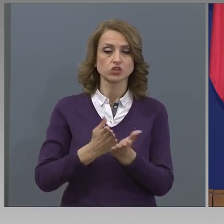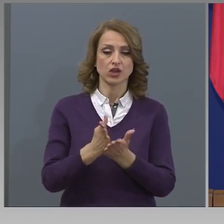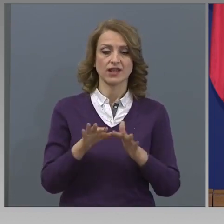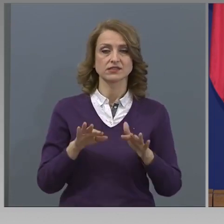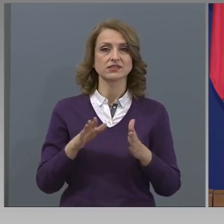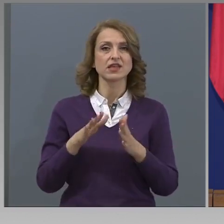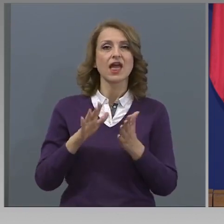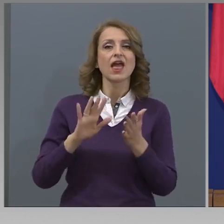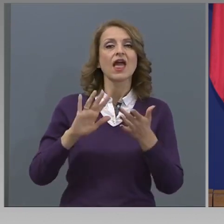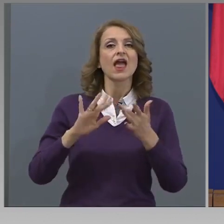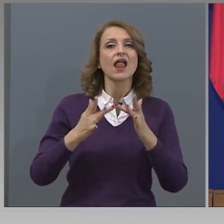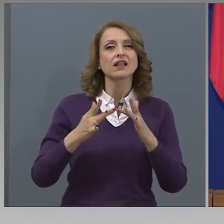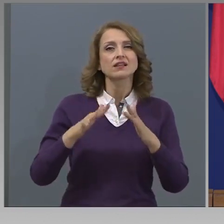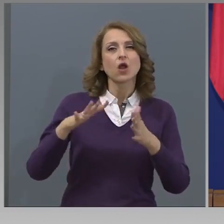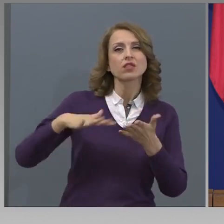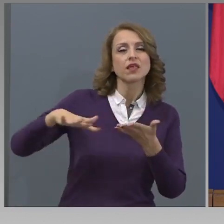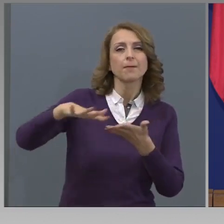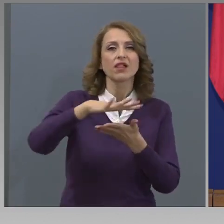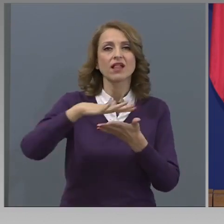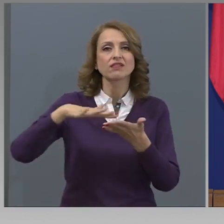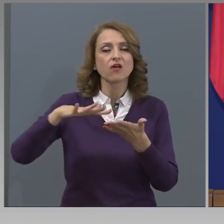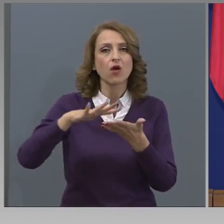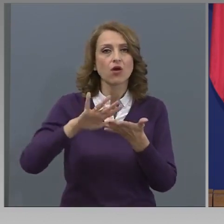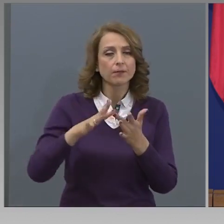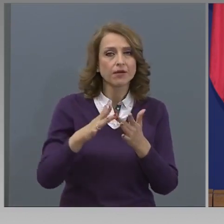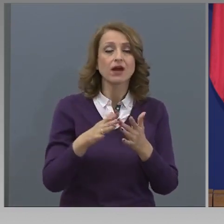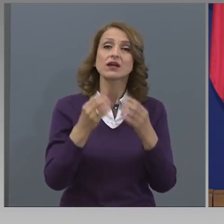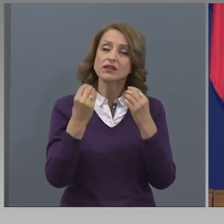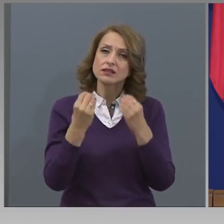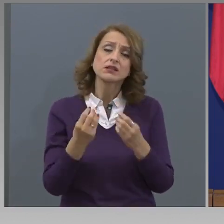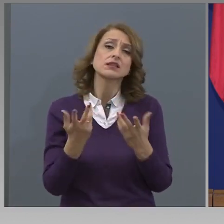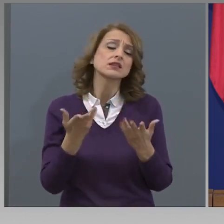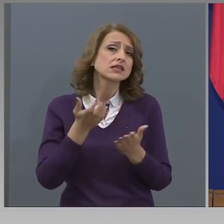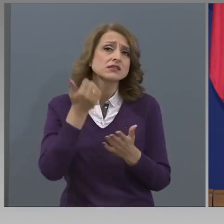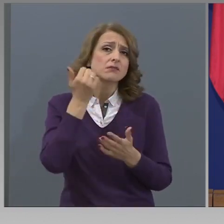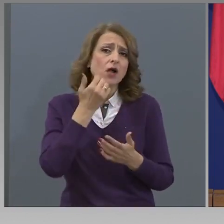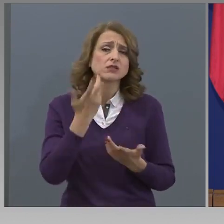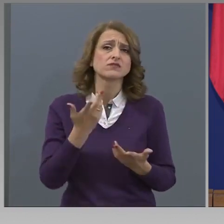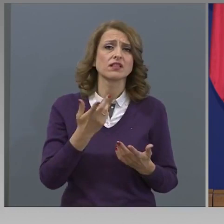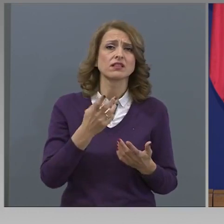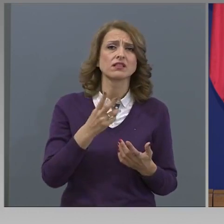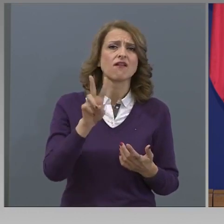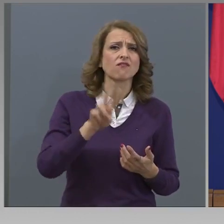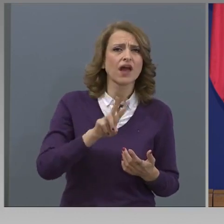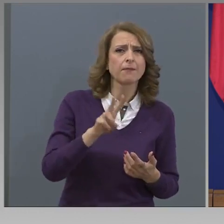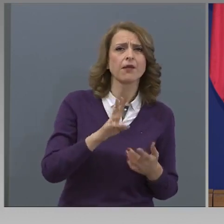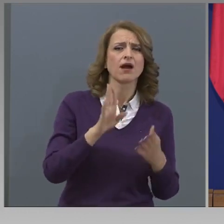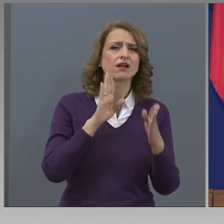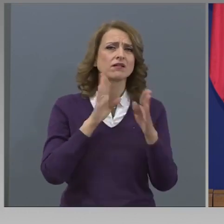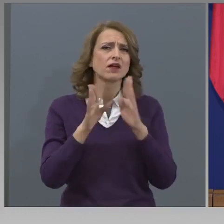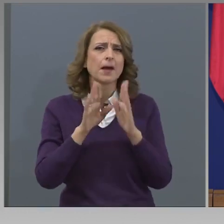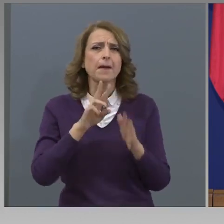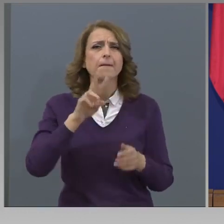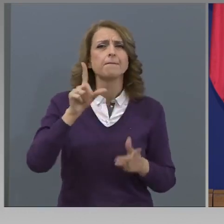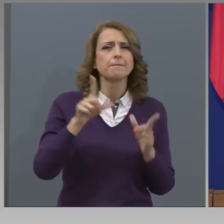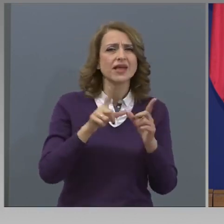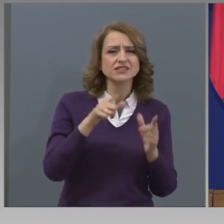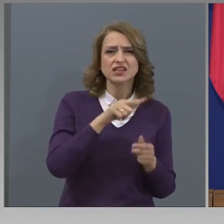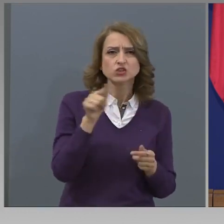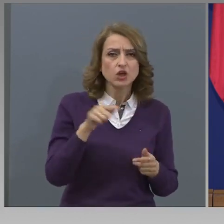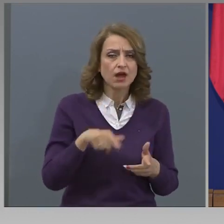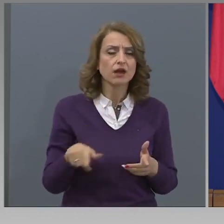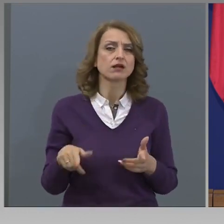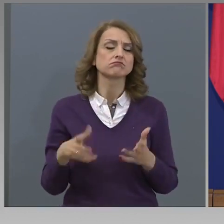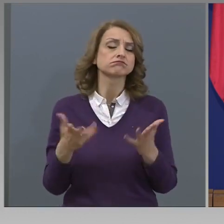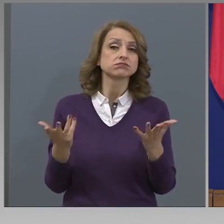електронна платформа, препоръчахме на учителите да продължат да ползват социалните мрежи. Най-често ползват някоя социална мрежа за